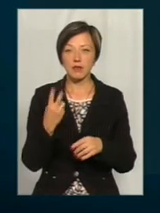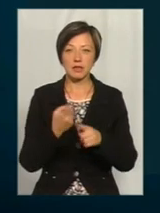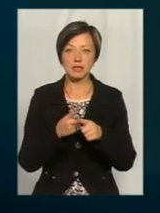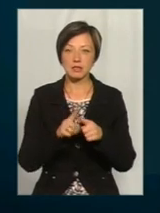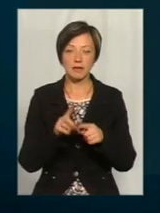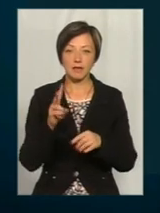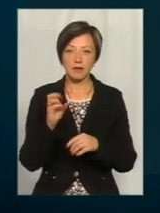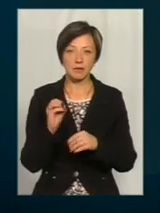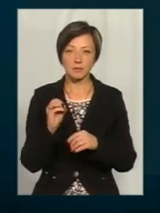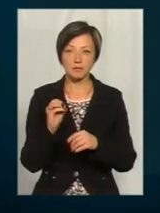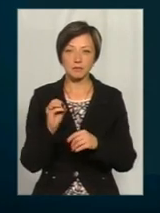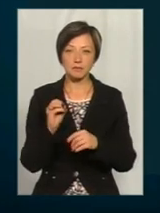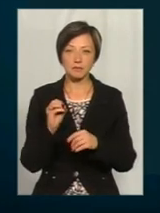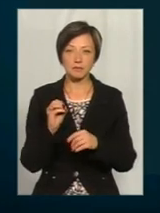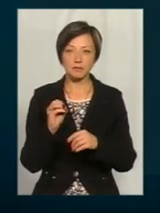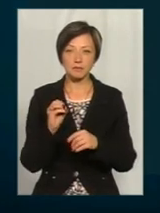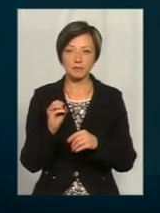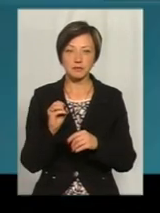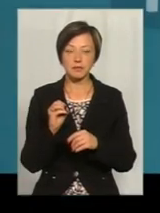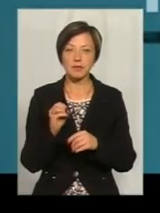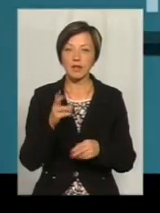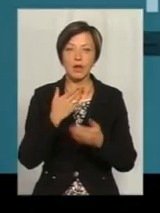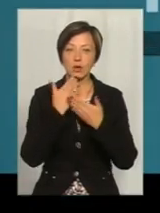не... Кліном не сходиться.